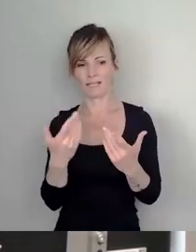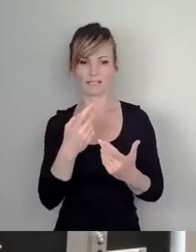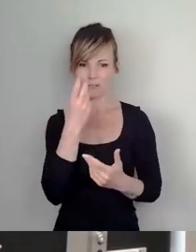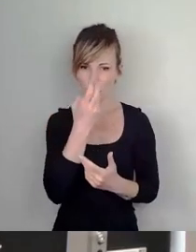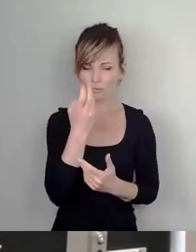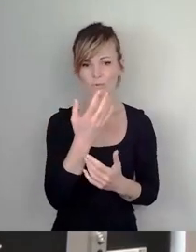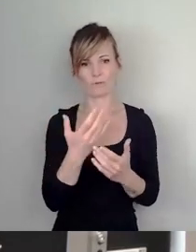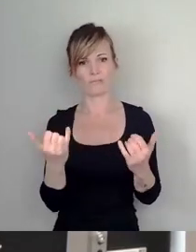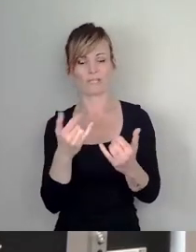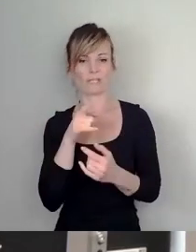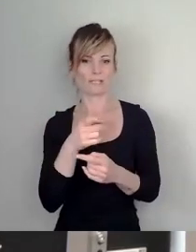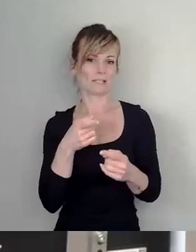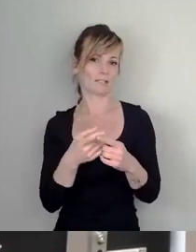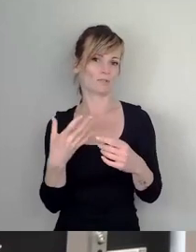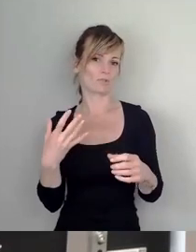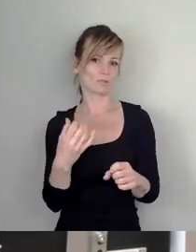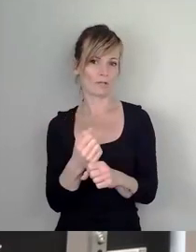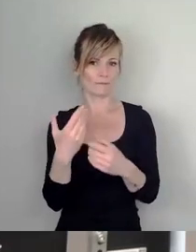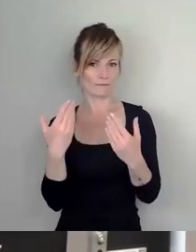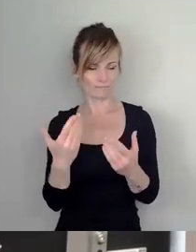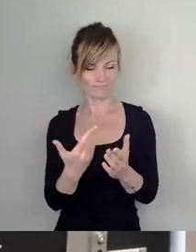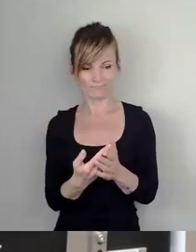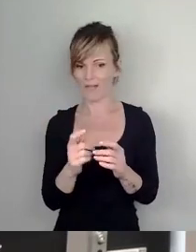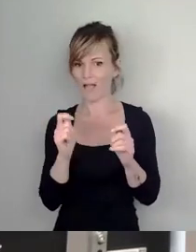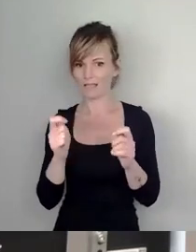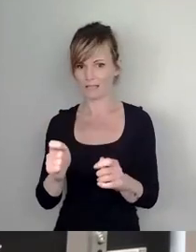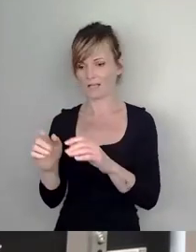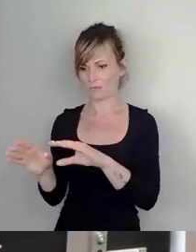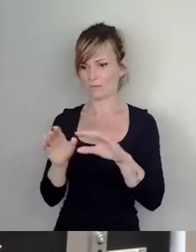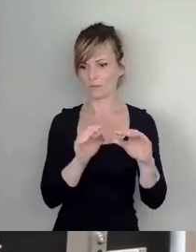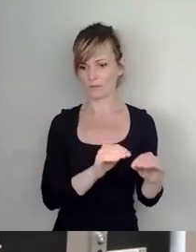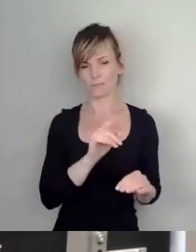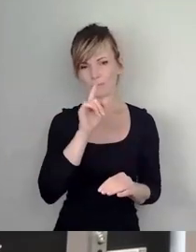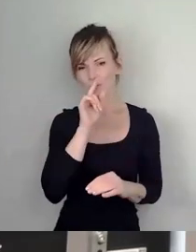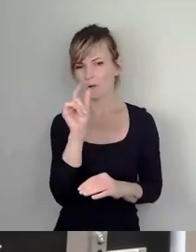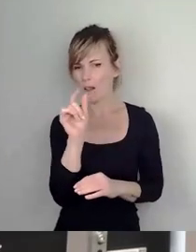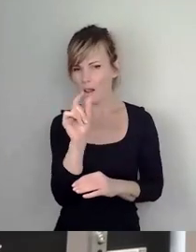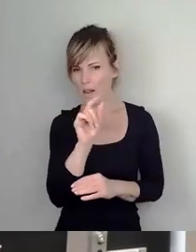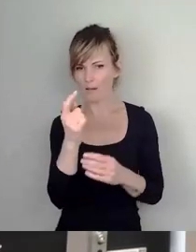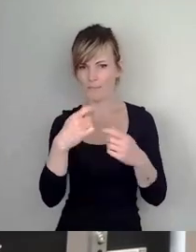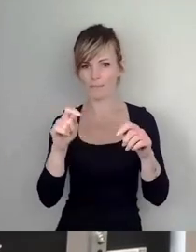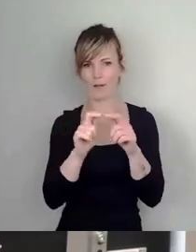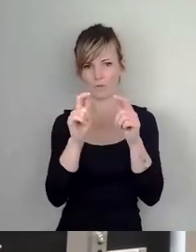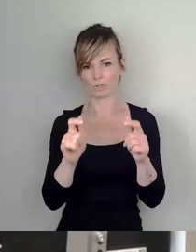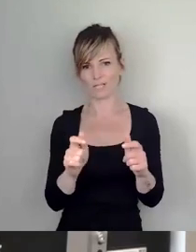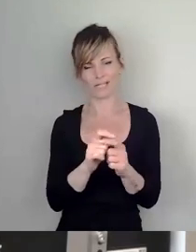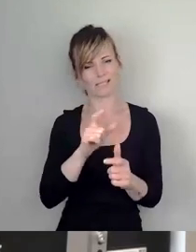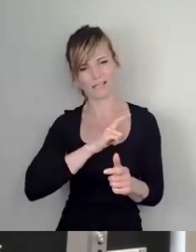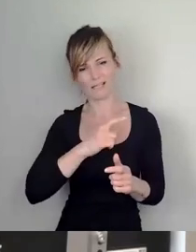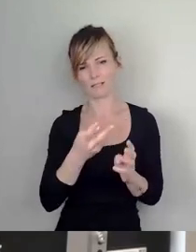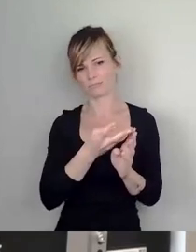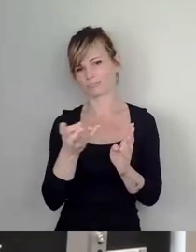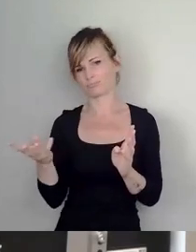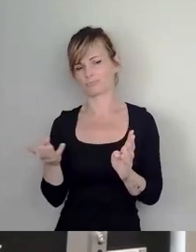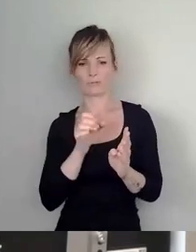Insofern ist der Antrag, wie wir ihn hier übernommen haben, nur ein Teil, ein kleiner Baustein eines ganzen Portfolios an Möglichkeiten, welches